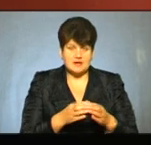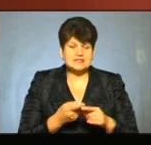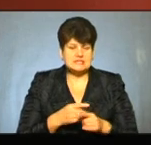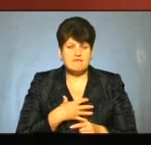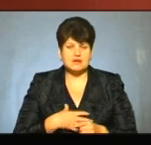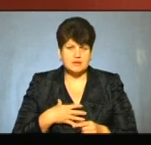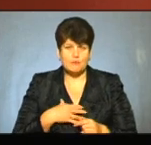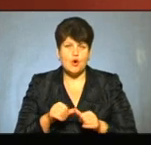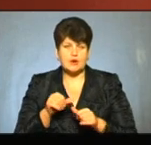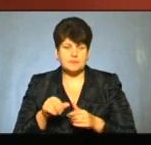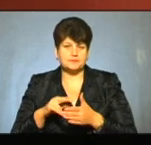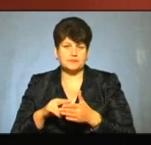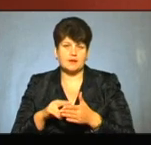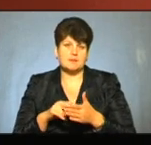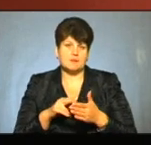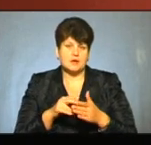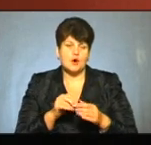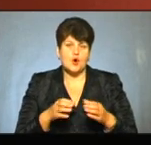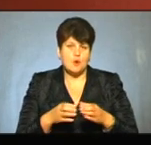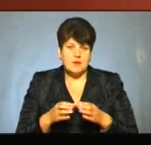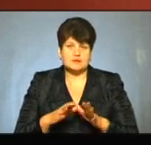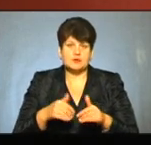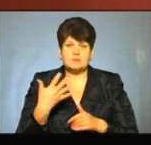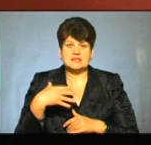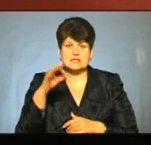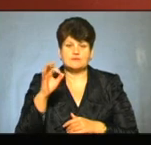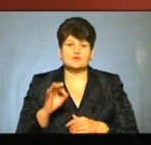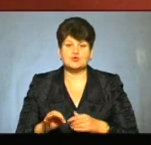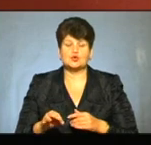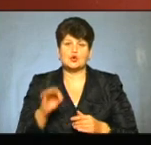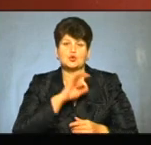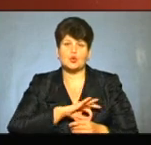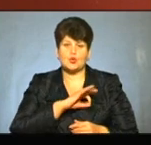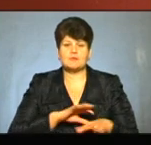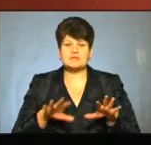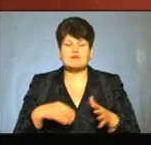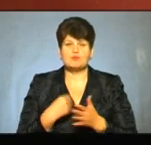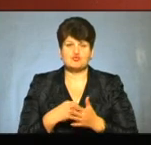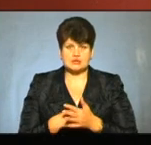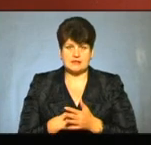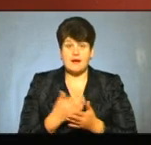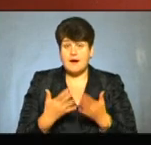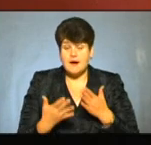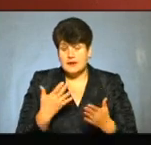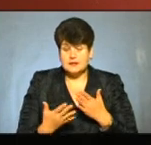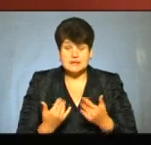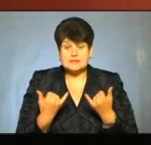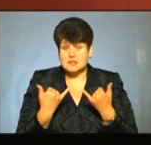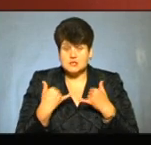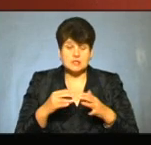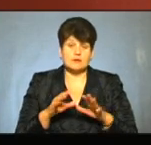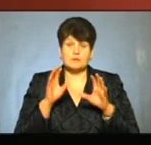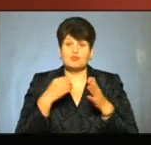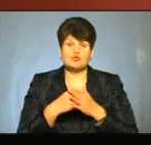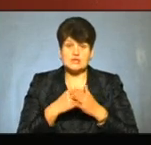оскільки окремим громадам саме акциз спального приносить до 50% доходів у місцеві бюджети. Але чинний бюджетний кодекс України